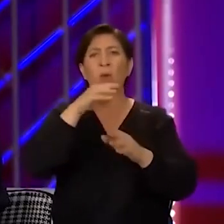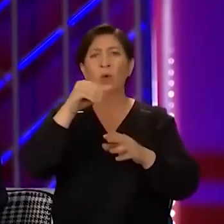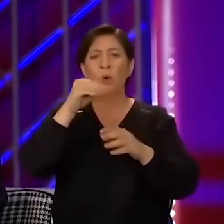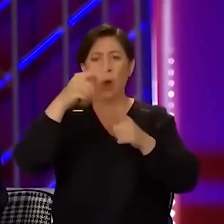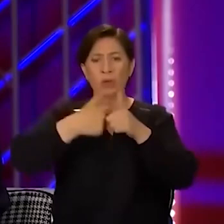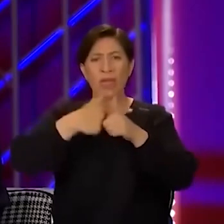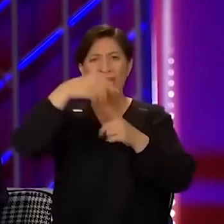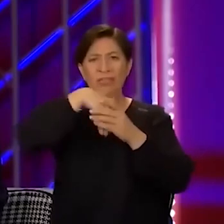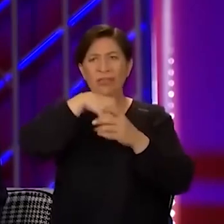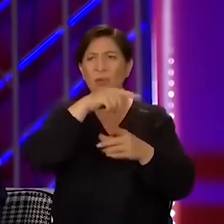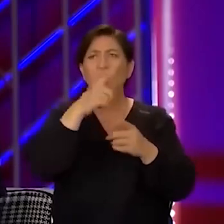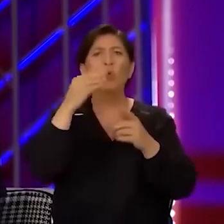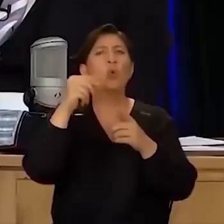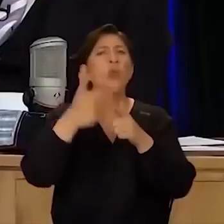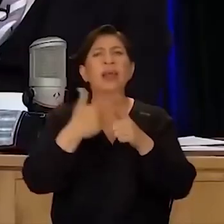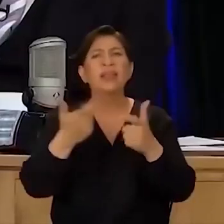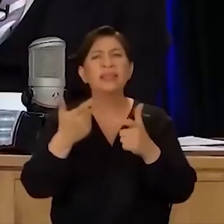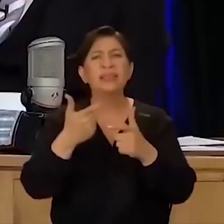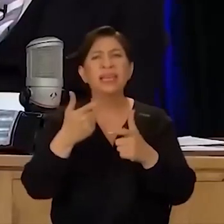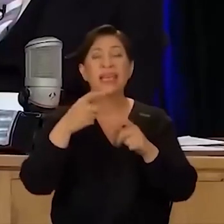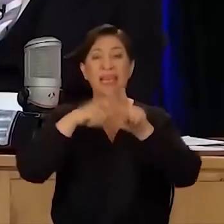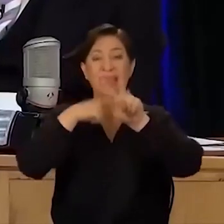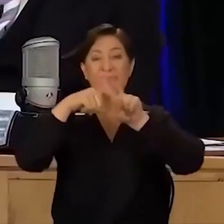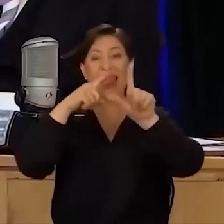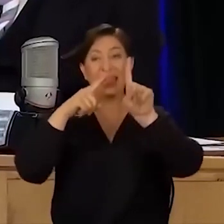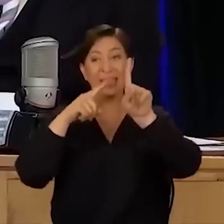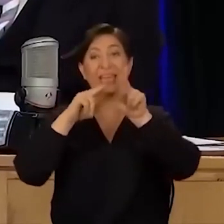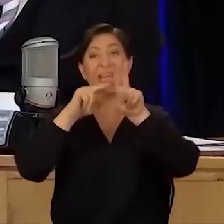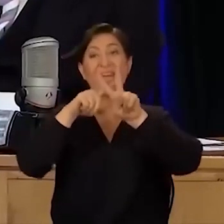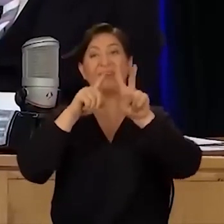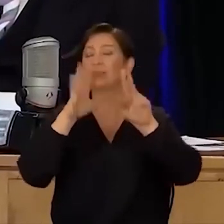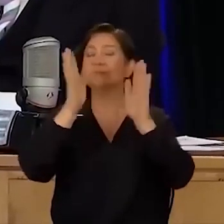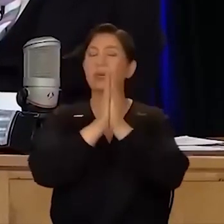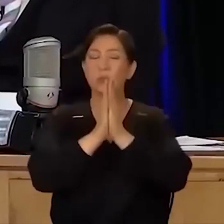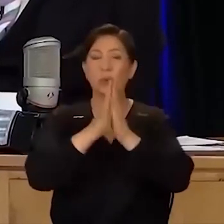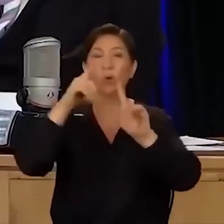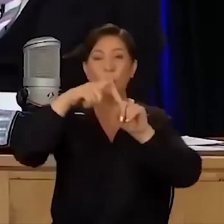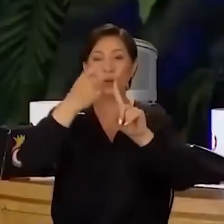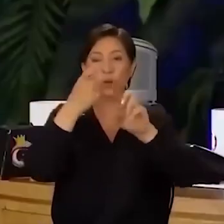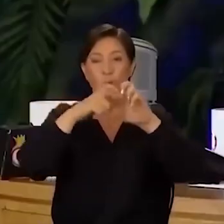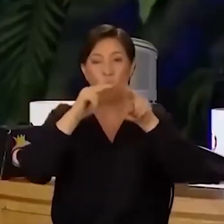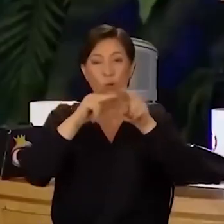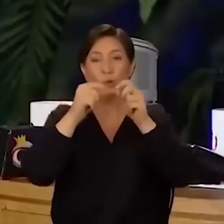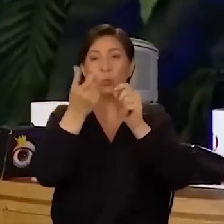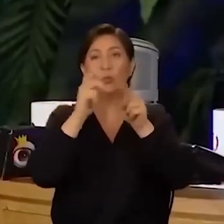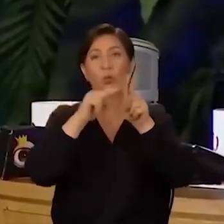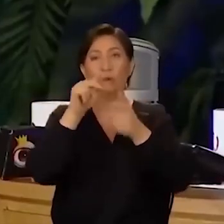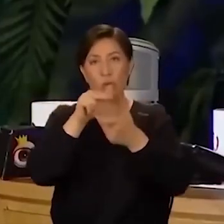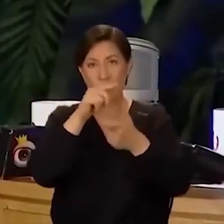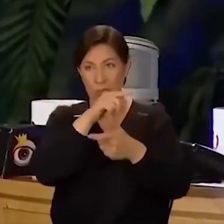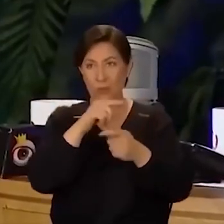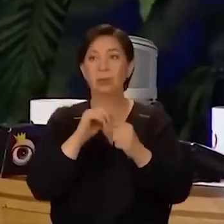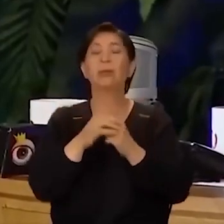Oteli'nin içinde. Kum Otel nerede? Evet, Kum Otel Yalıkavak'ta. Yalıkavak nerede? Pardon, Türk Bükük'ün de, pardon. Yalıkavak'la, herkes o